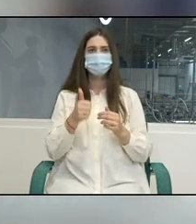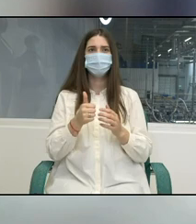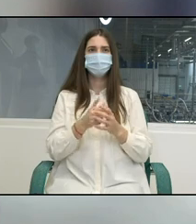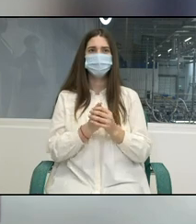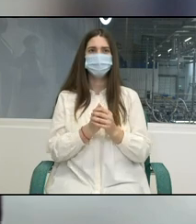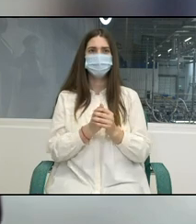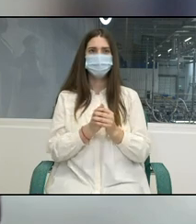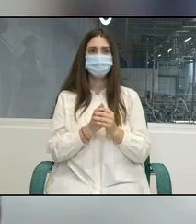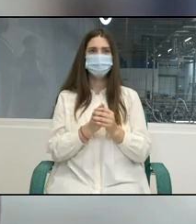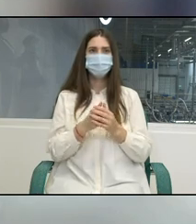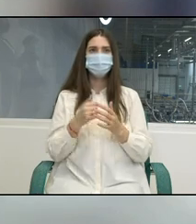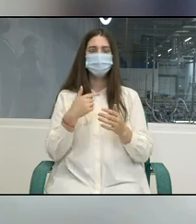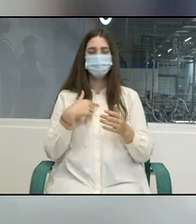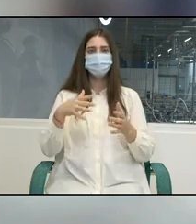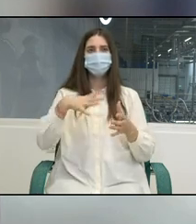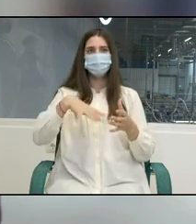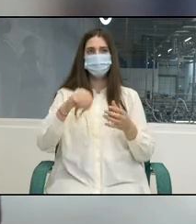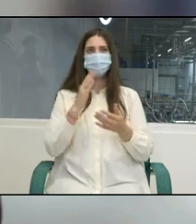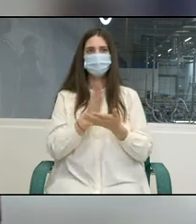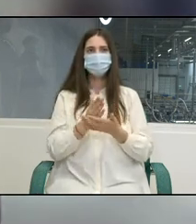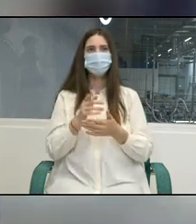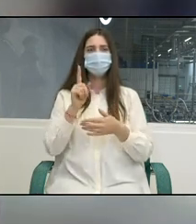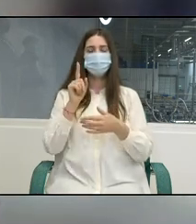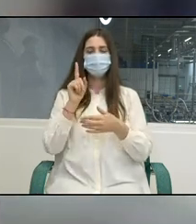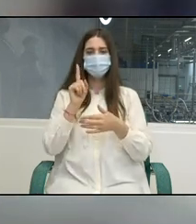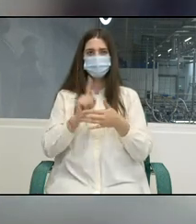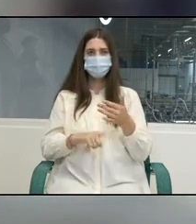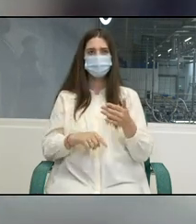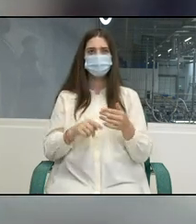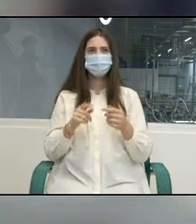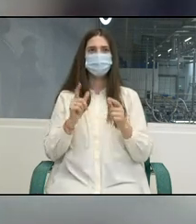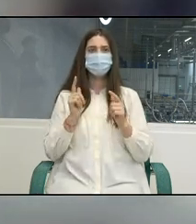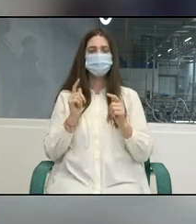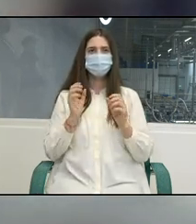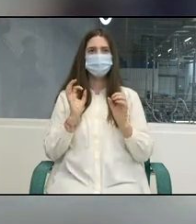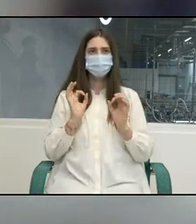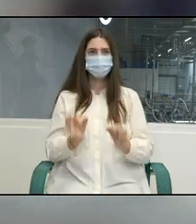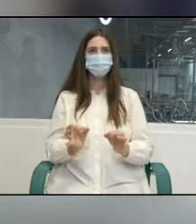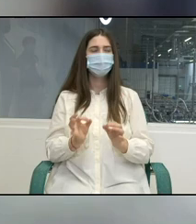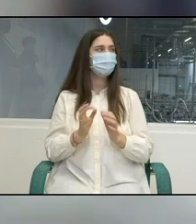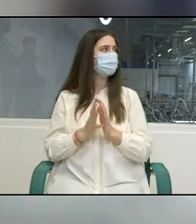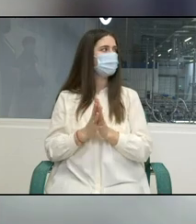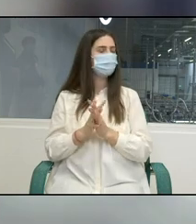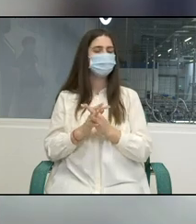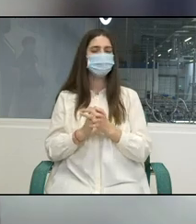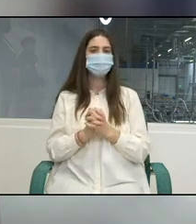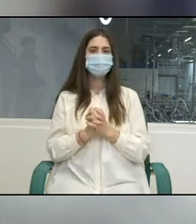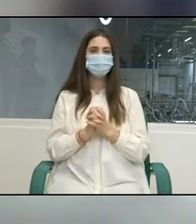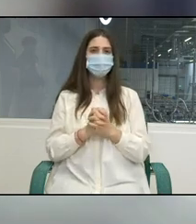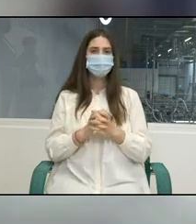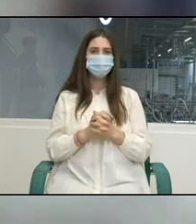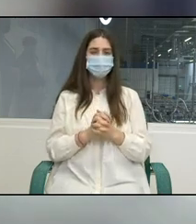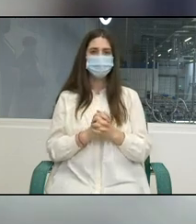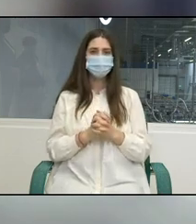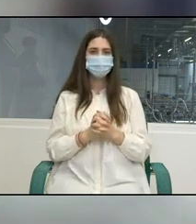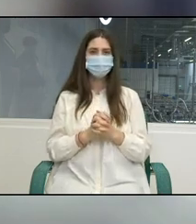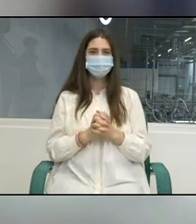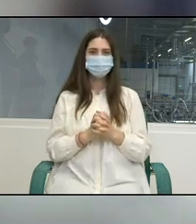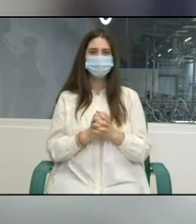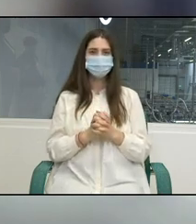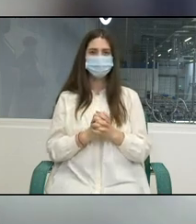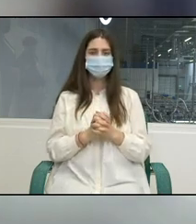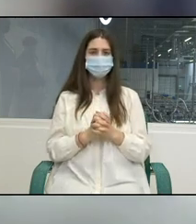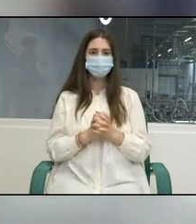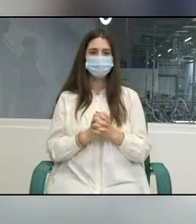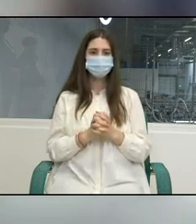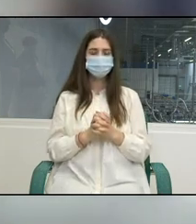eu cred că noi cu toții suntem de acord că ne confruntăm cu provocări foarte complexe în realizarea acestor obiective. Continuăm să